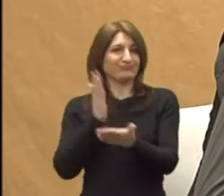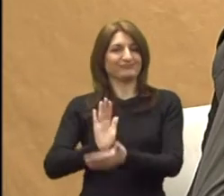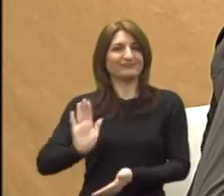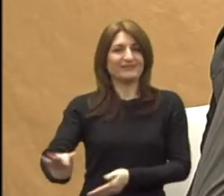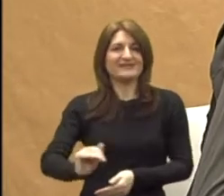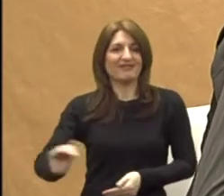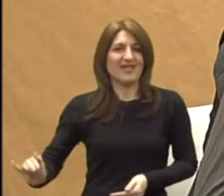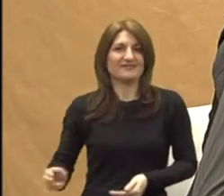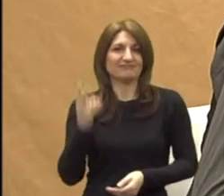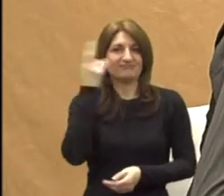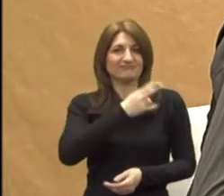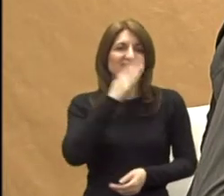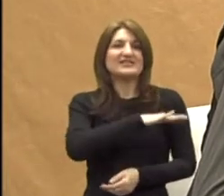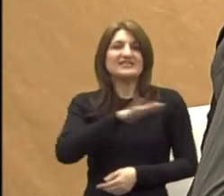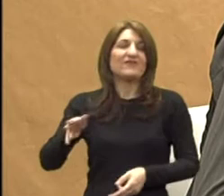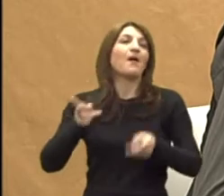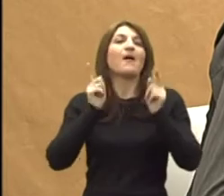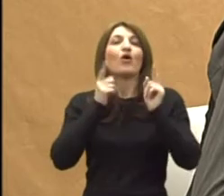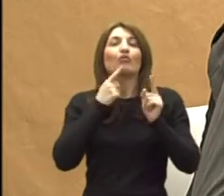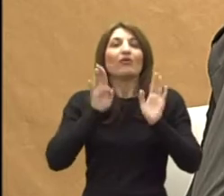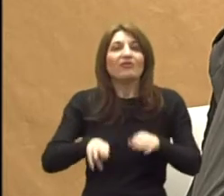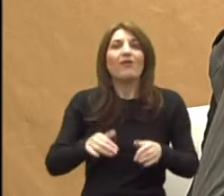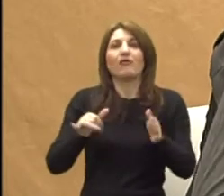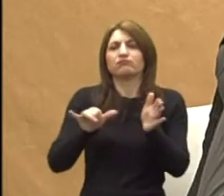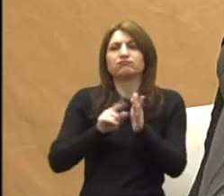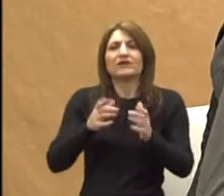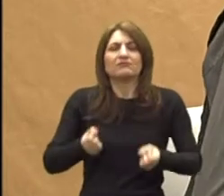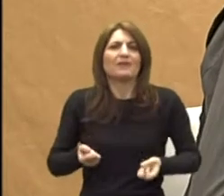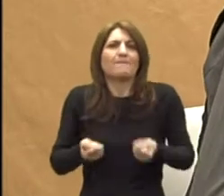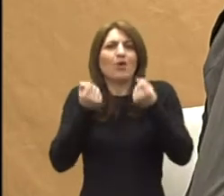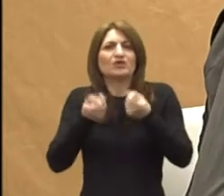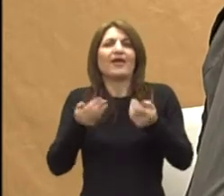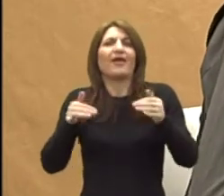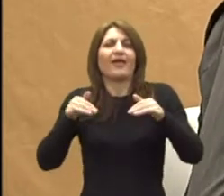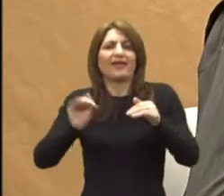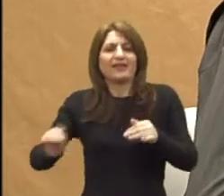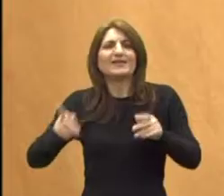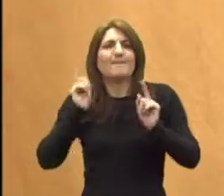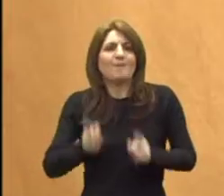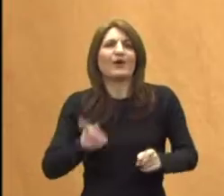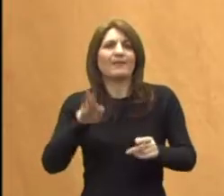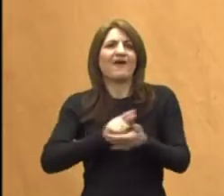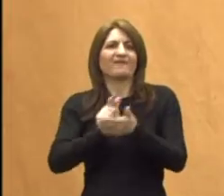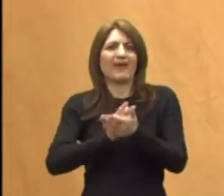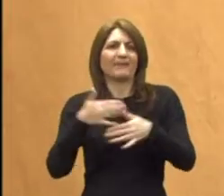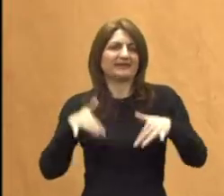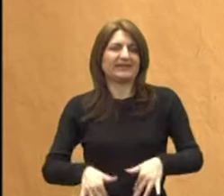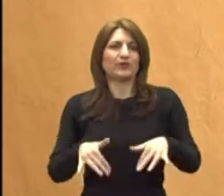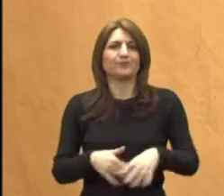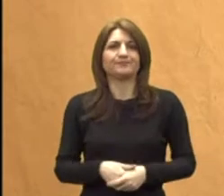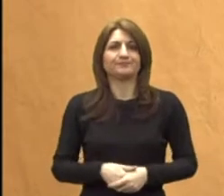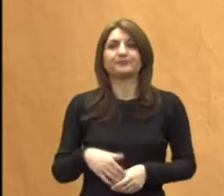svako djeto je mora imati, pa i ono djete sa škoćama, naravno, ono također. Ja bih vas pitala kao stručenka.